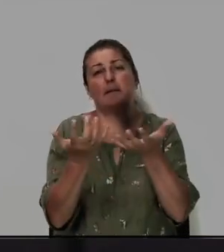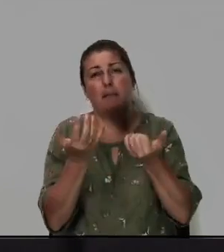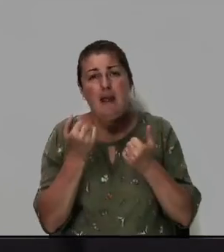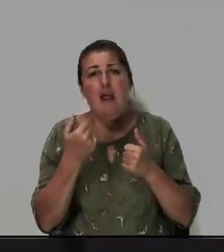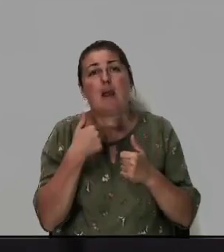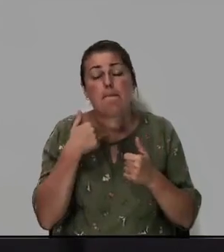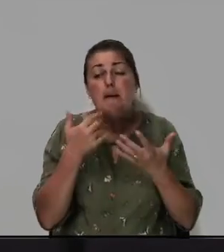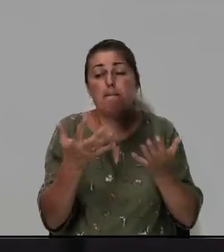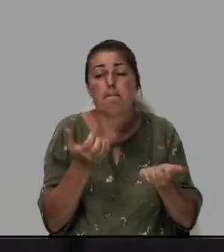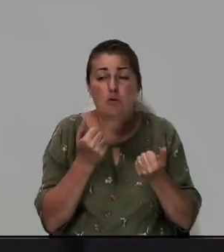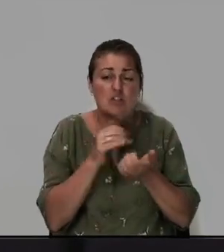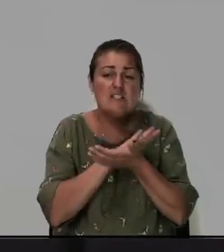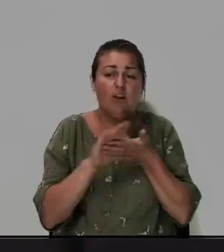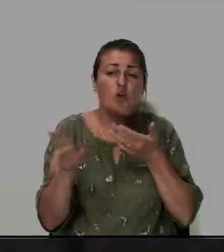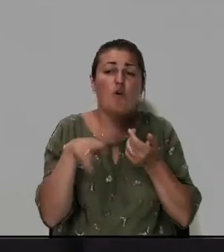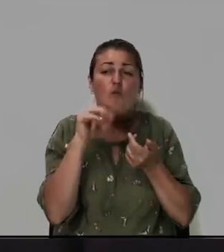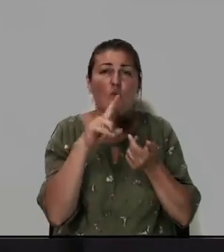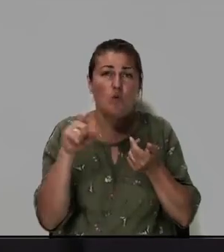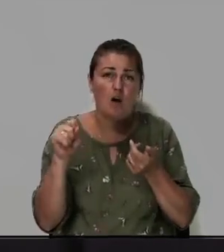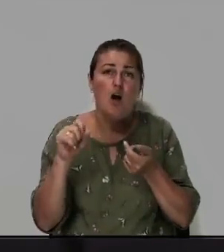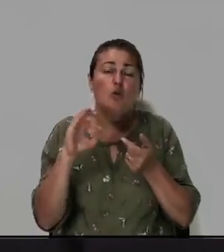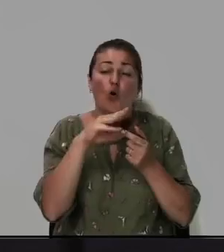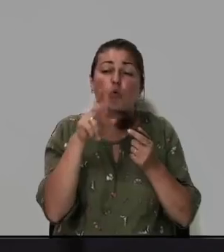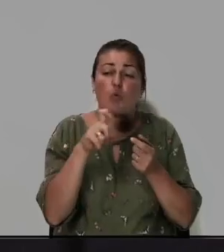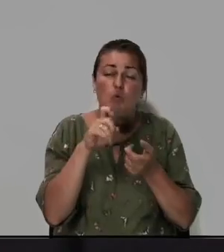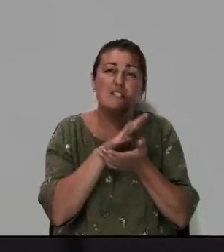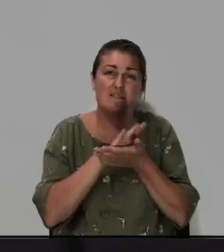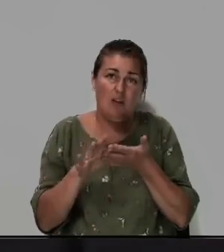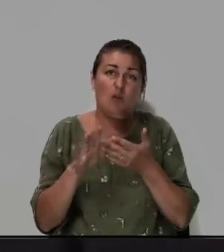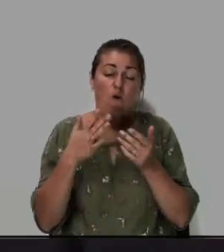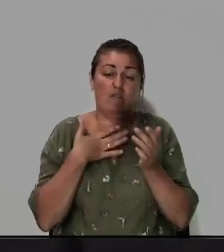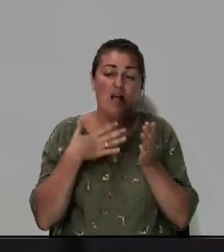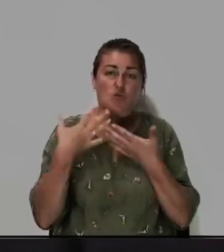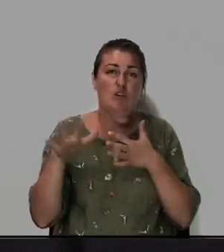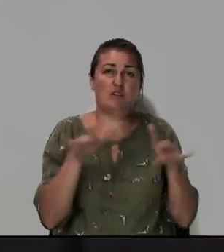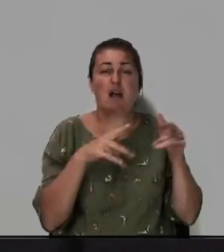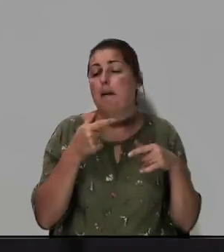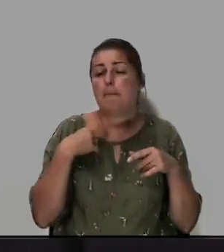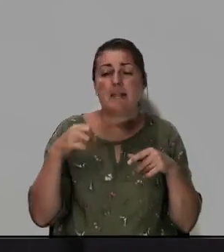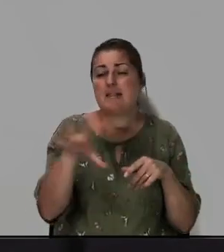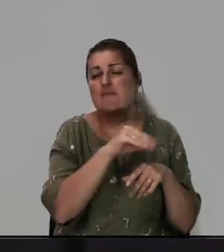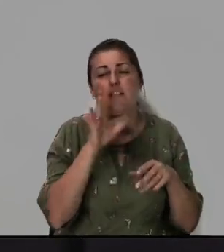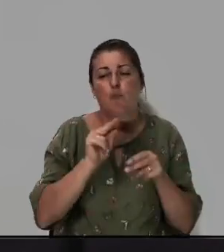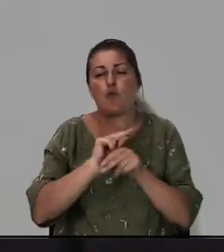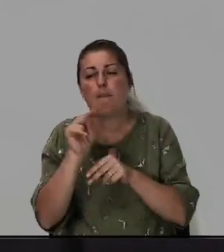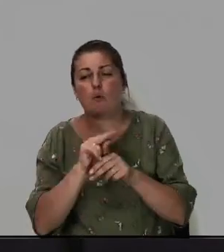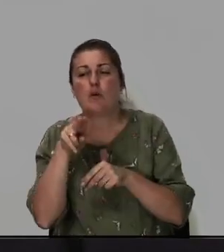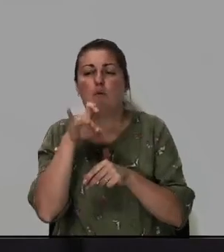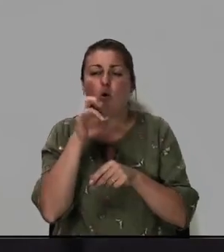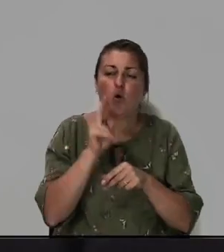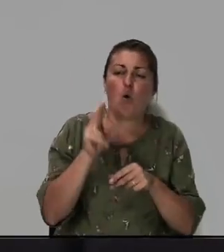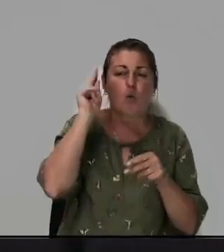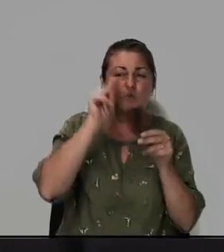и мы получили Святого Духа, то Дух Святой в нас уже действует. Мы не все будем апостолами, пророками, евангелистами,